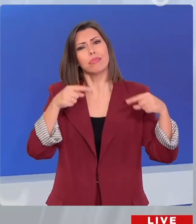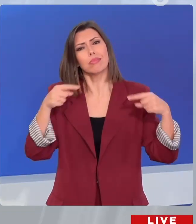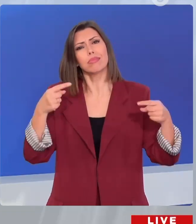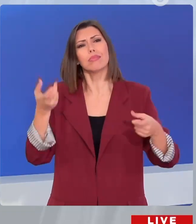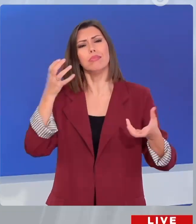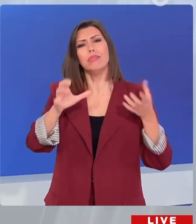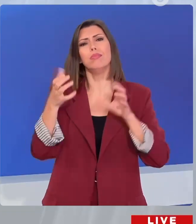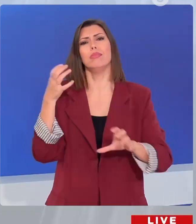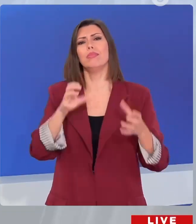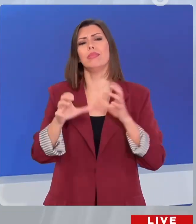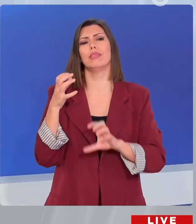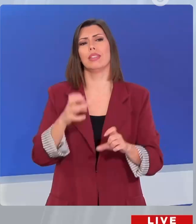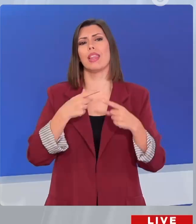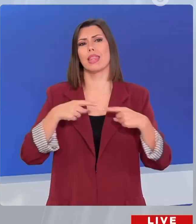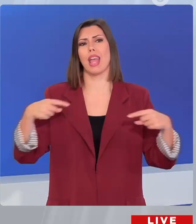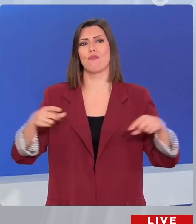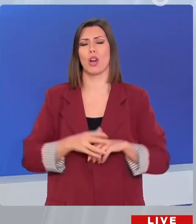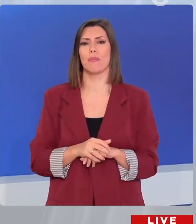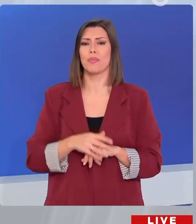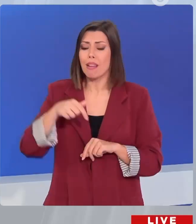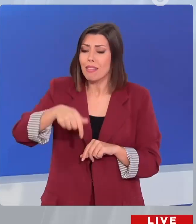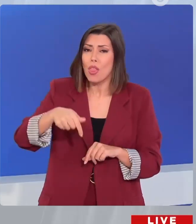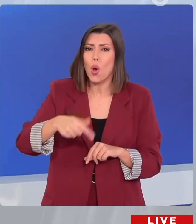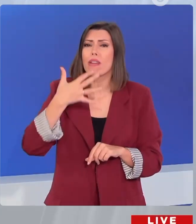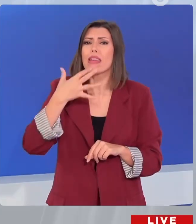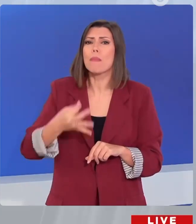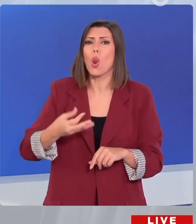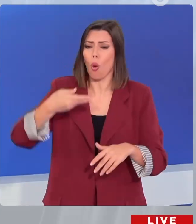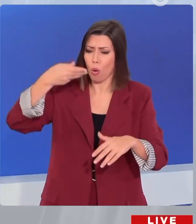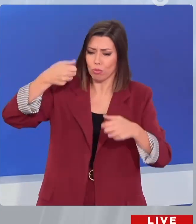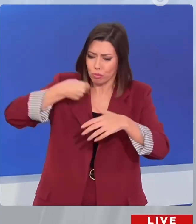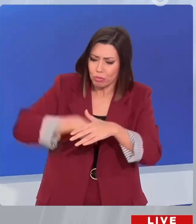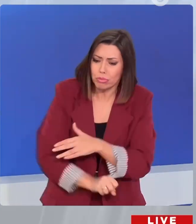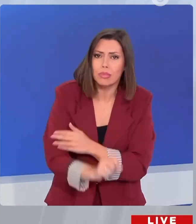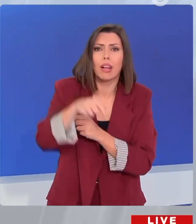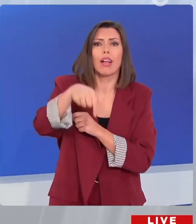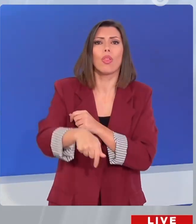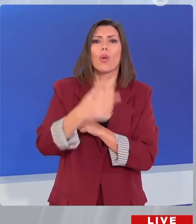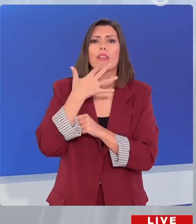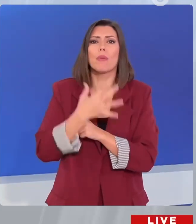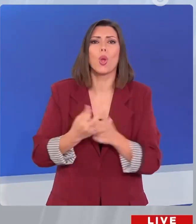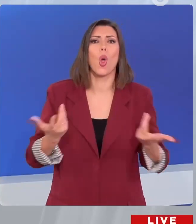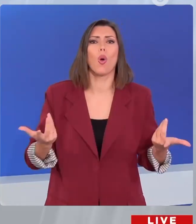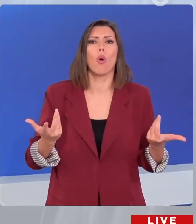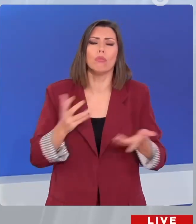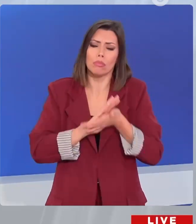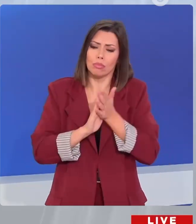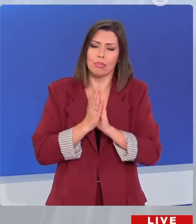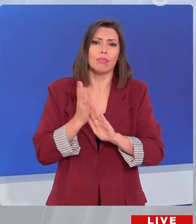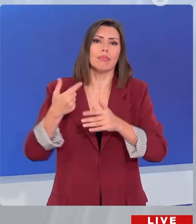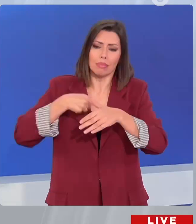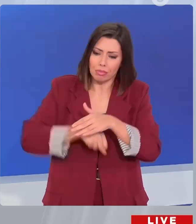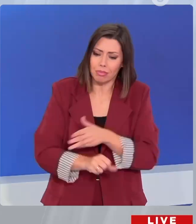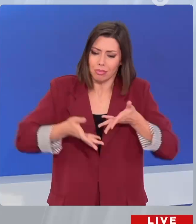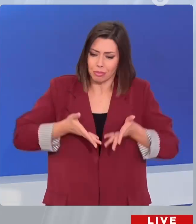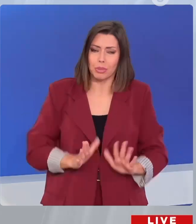Μπουτάρη. Για ποιο λόγο ήρθατε σε αυτόν τον κόσμο, δεν το εξετάζω. Ήρθατε όμως. Τουλάχιστον στη διάρκεια που είστε, κοιτάξτε να